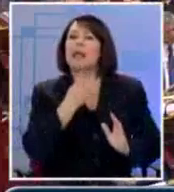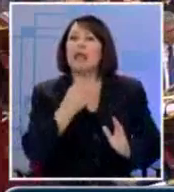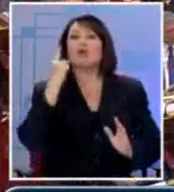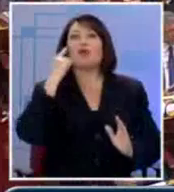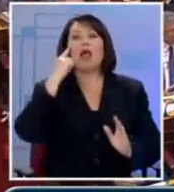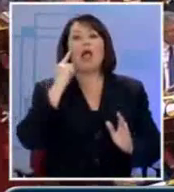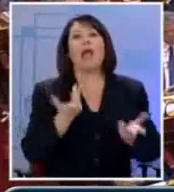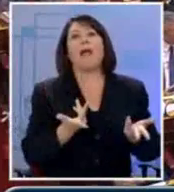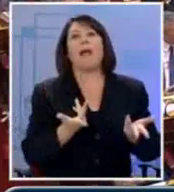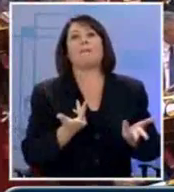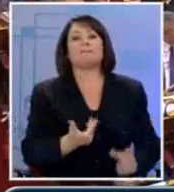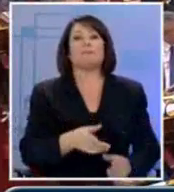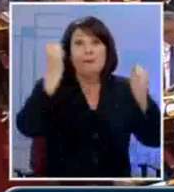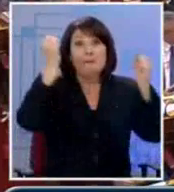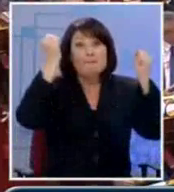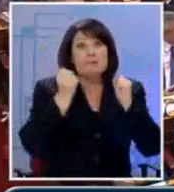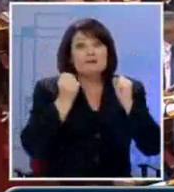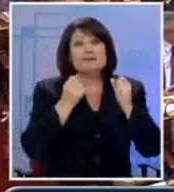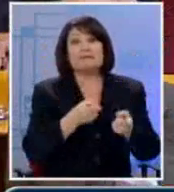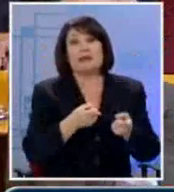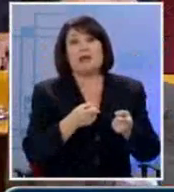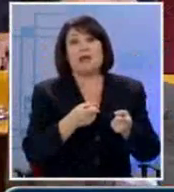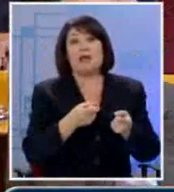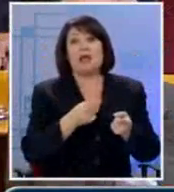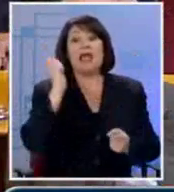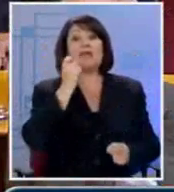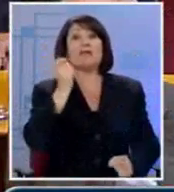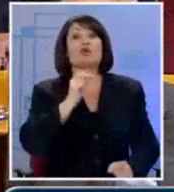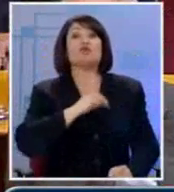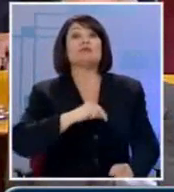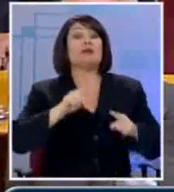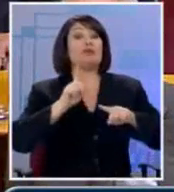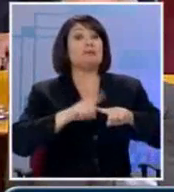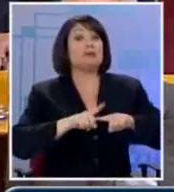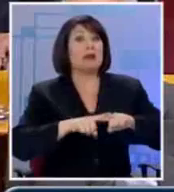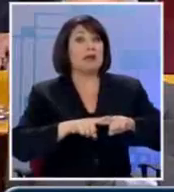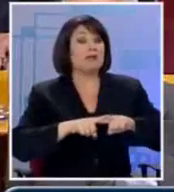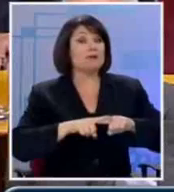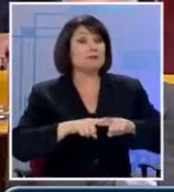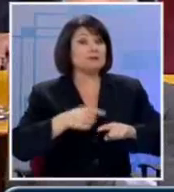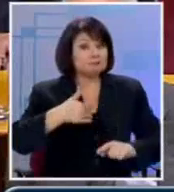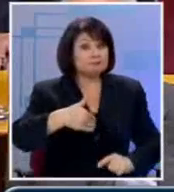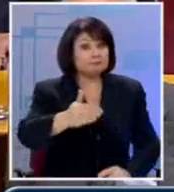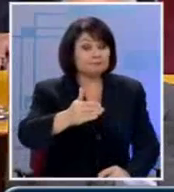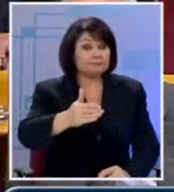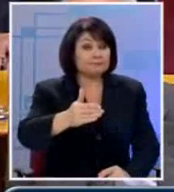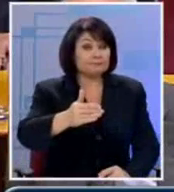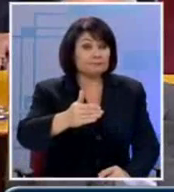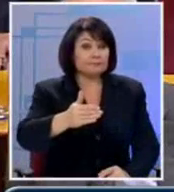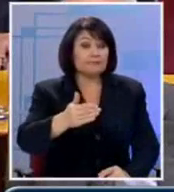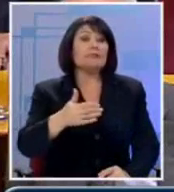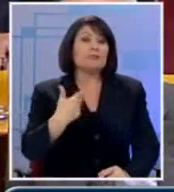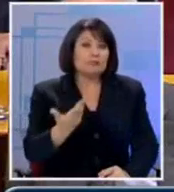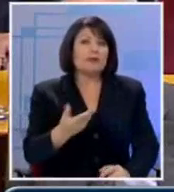Έβλαψε συνειδητά το εθνικό συμφέρον ενώπιον και των θεσμικών πιστοτών